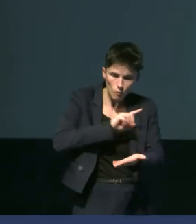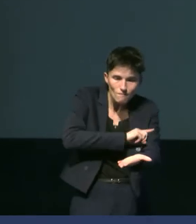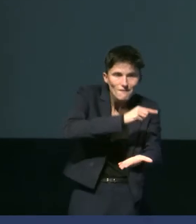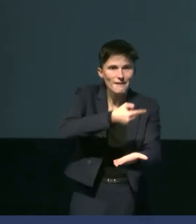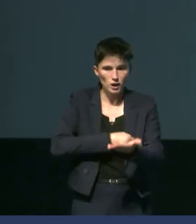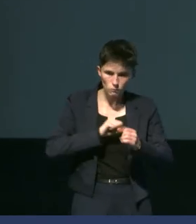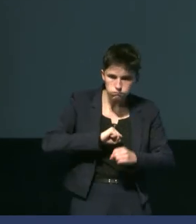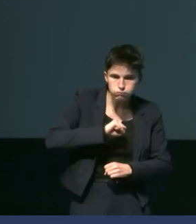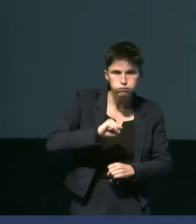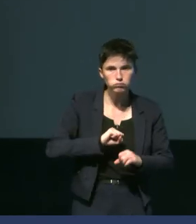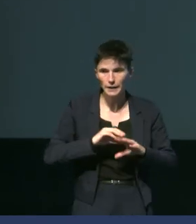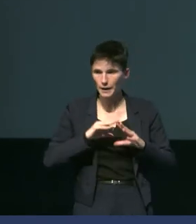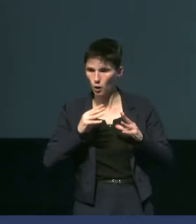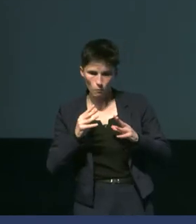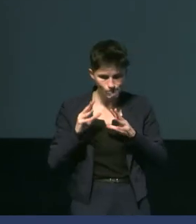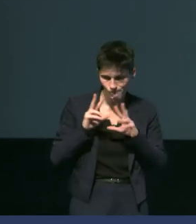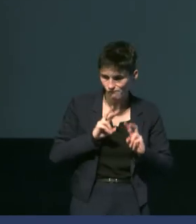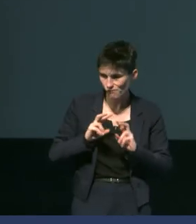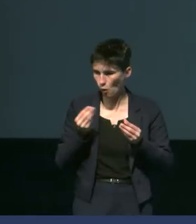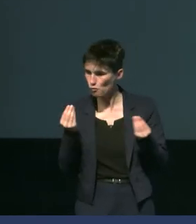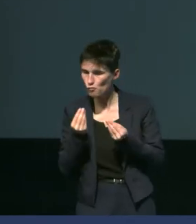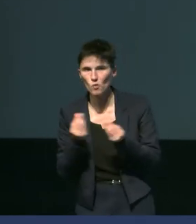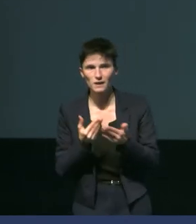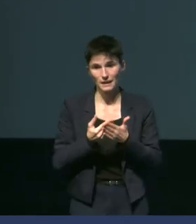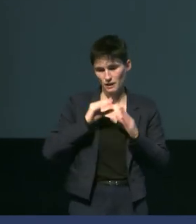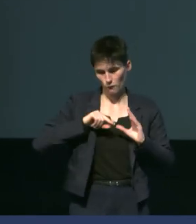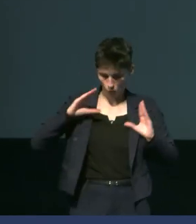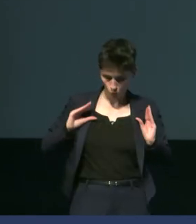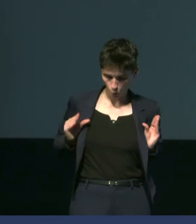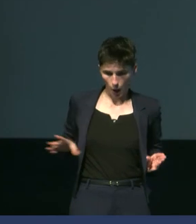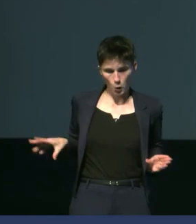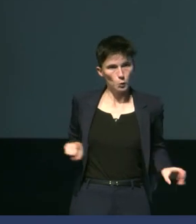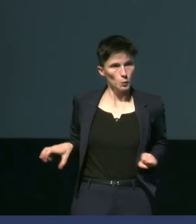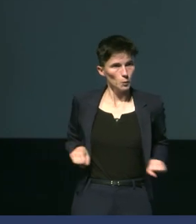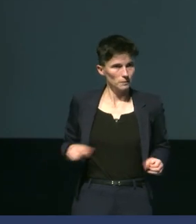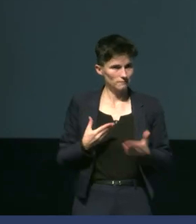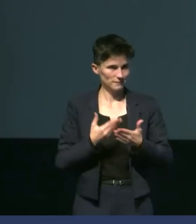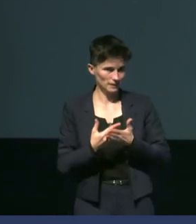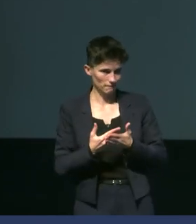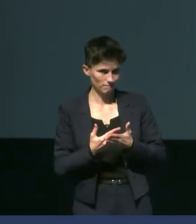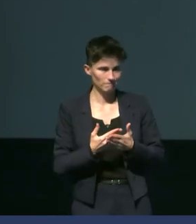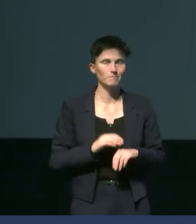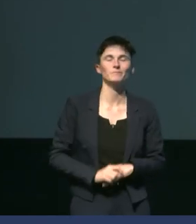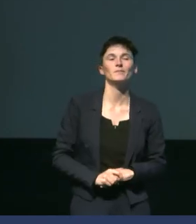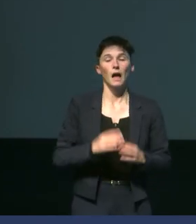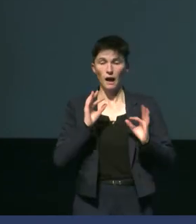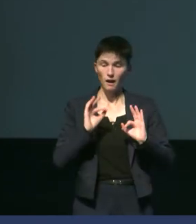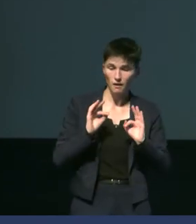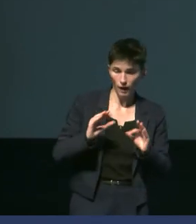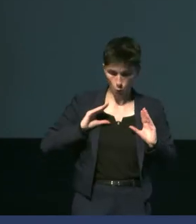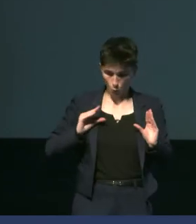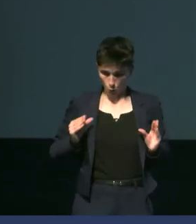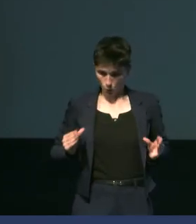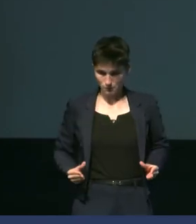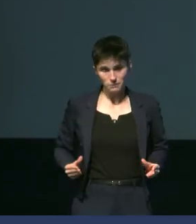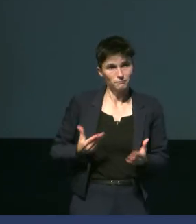'énergie, il faut aller la chercher au niveau du tissu périphérique adipeux.'est ce qu'on a vu par rapport au tissu périphérique adipeux. Mais là